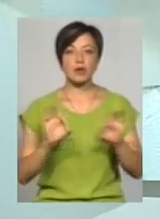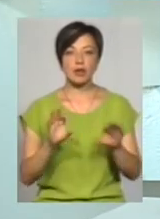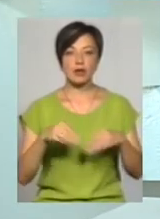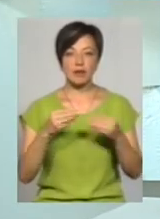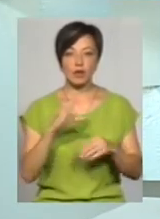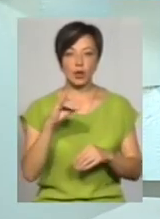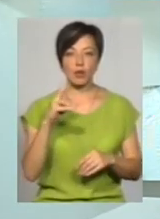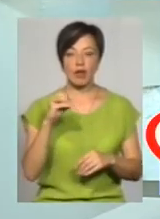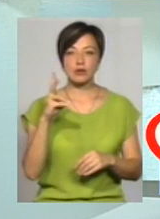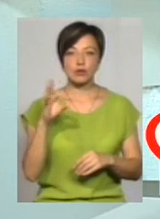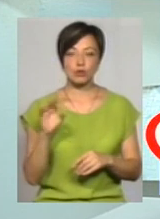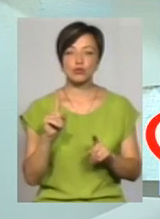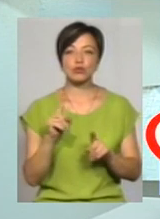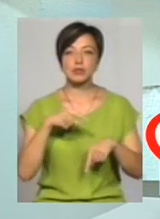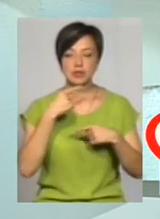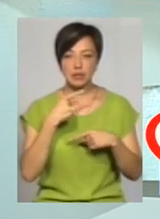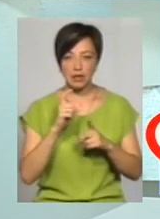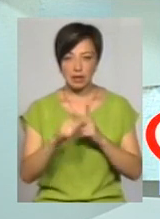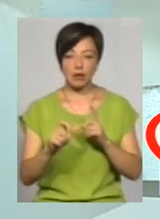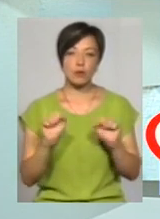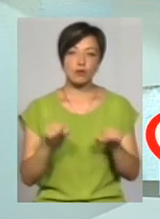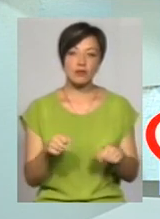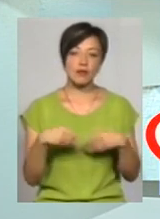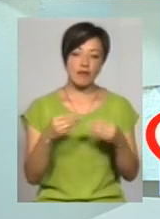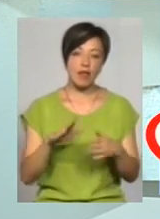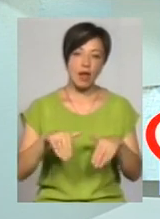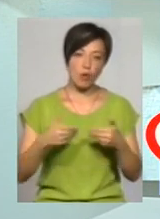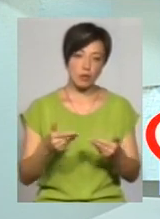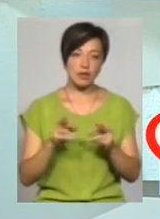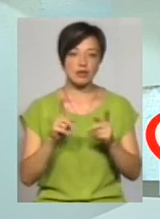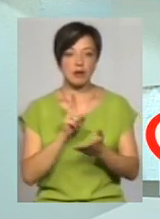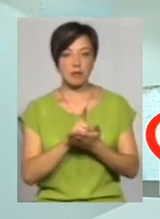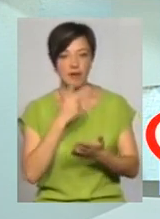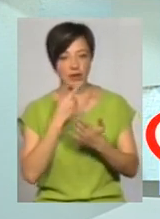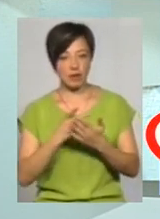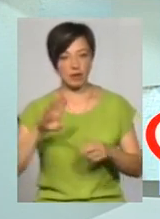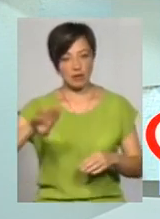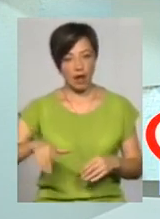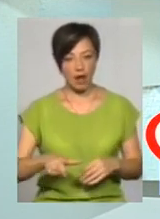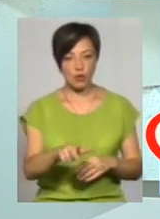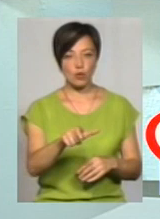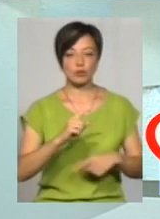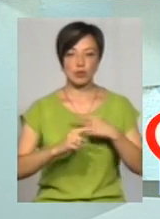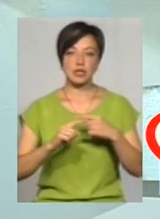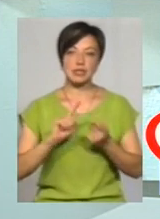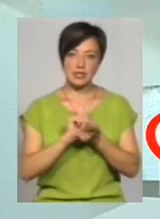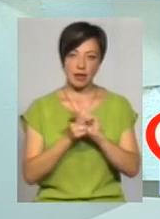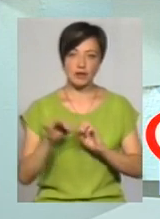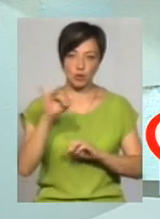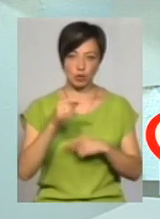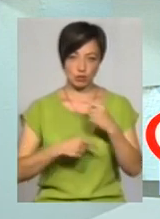коли цей запит був? І, можливо, вони давали якісь рекомендації, як має саме виглядати каньйон, щоб він став історичною спадщиною.